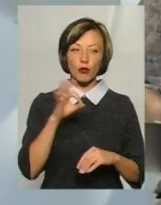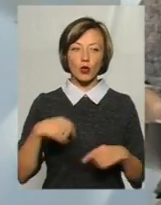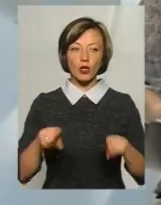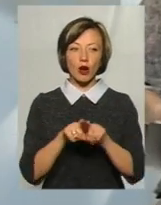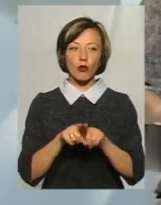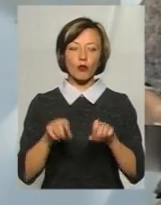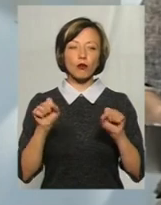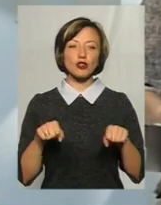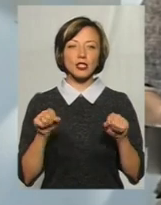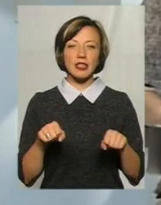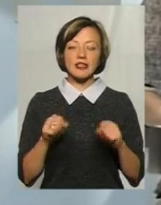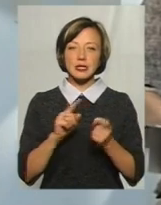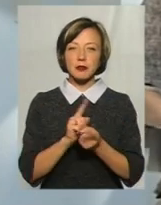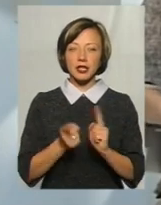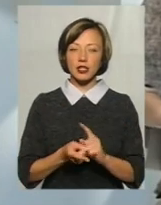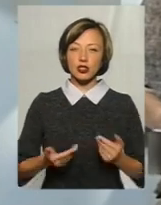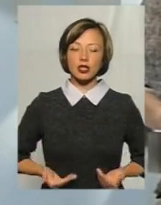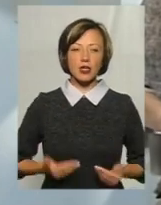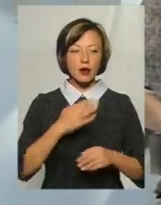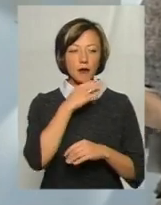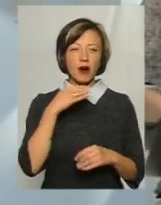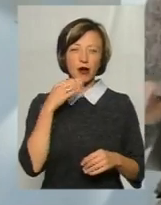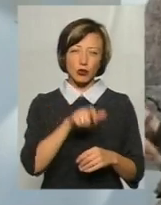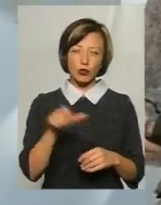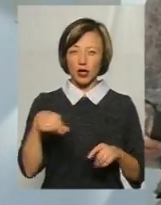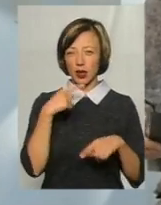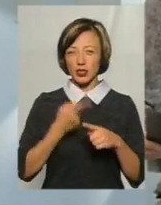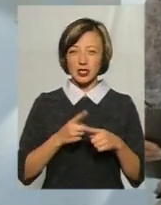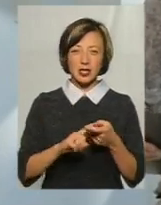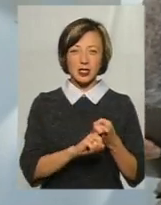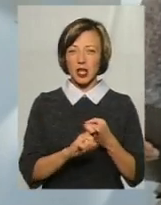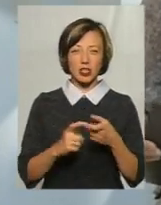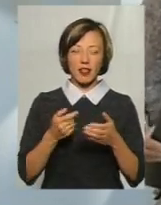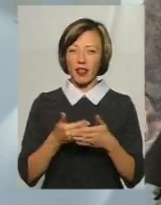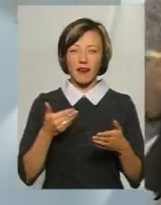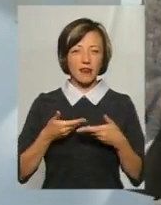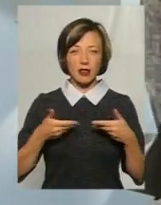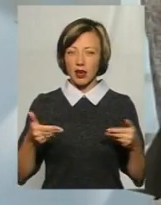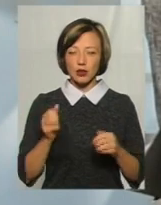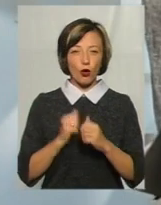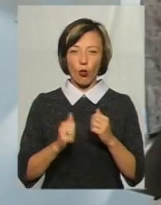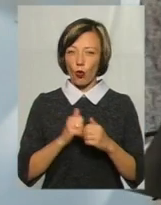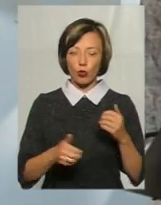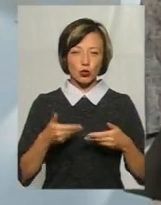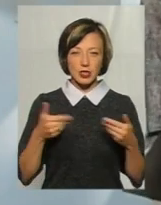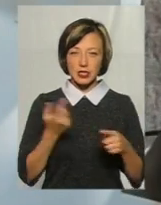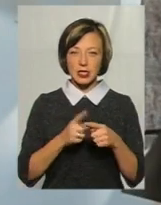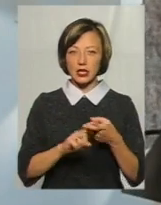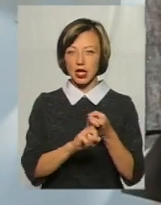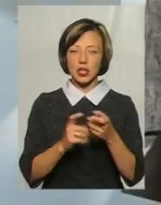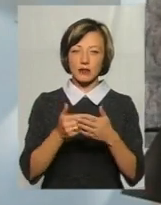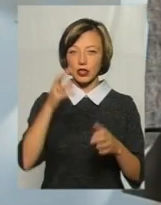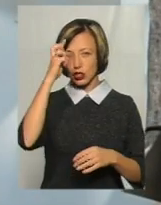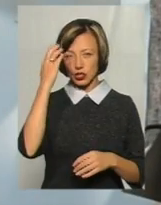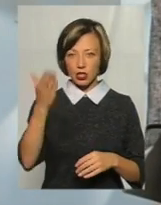можливість змінити життя, дуже багато скептиків кажуть, що це залежить не від нас, не від кожного з нас. Це залежить від